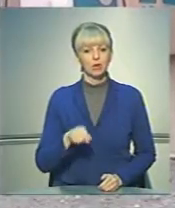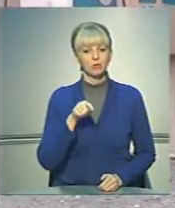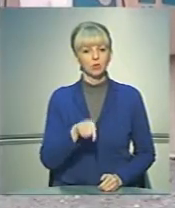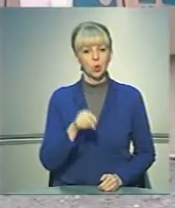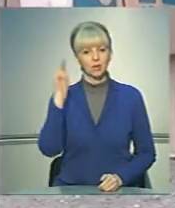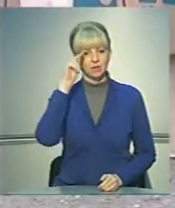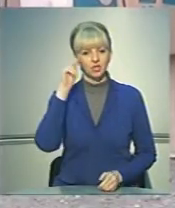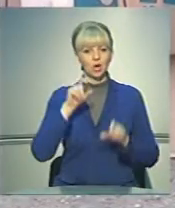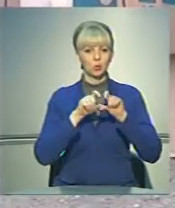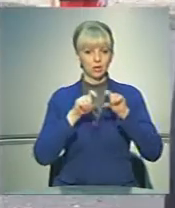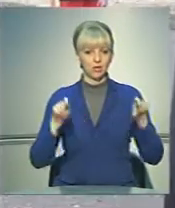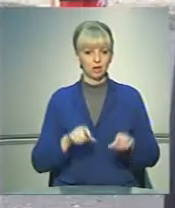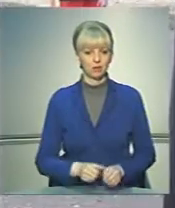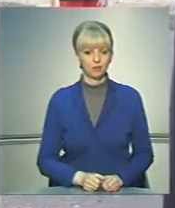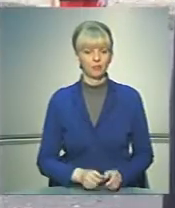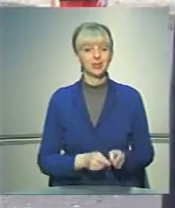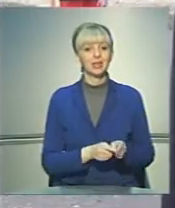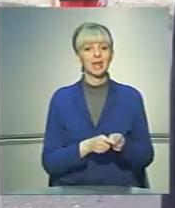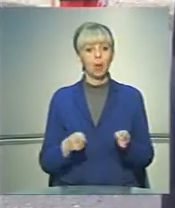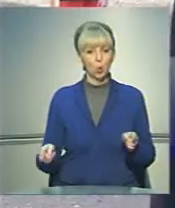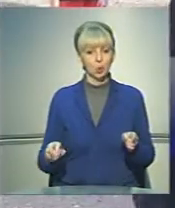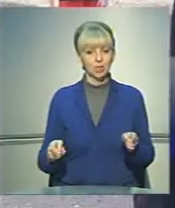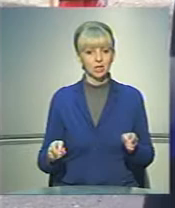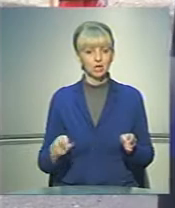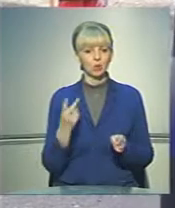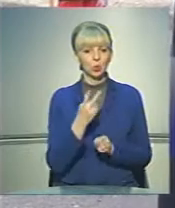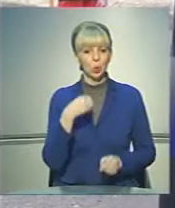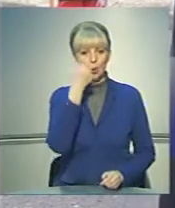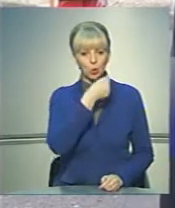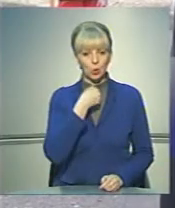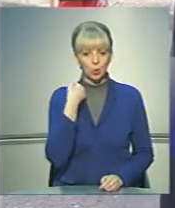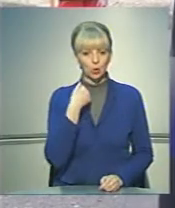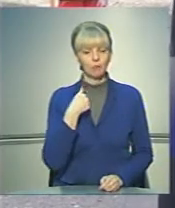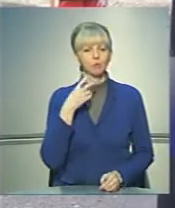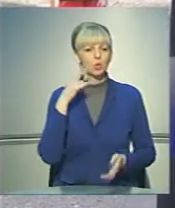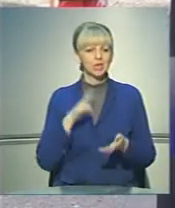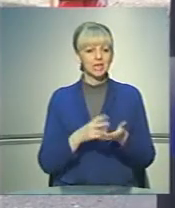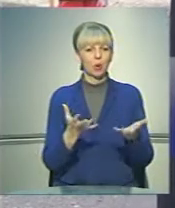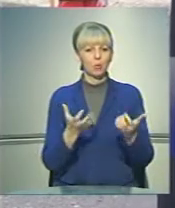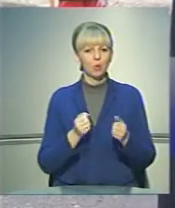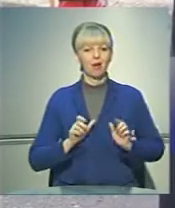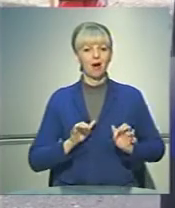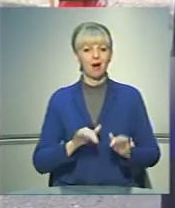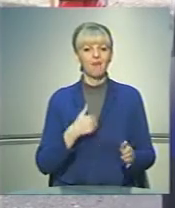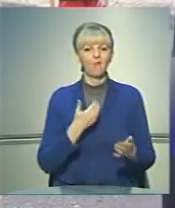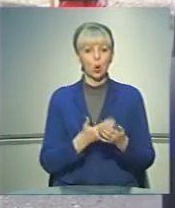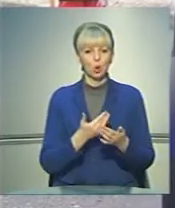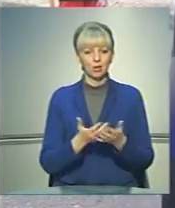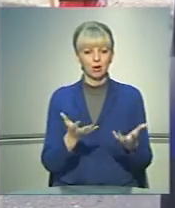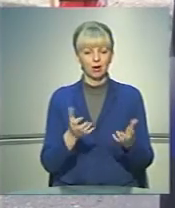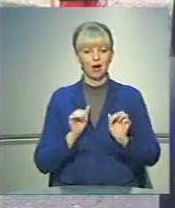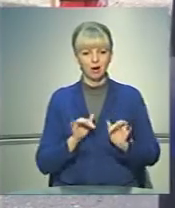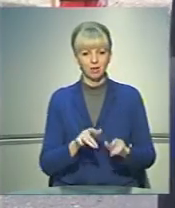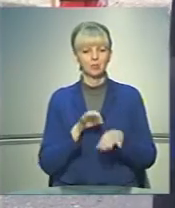навчального закладу. На протязі вже другого року ми постійно беремо в волонтерських акціях,